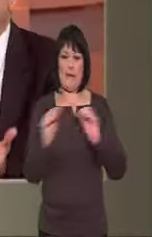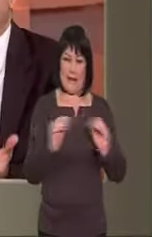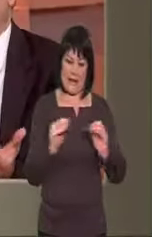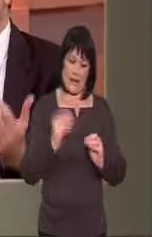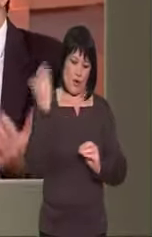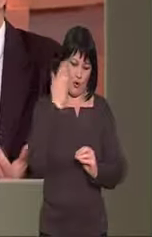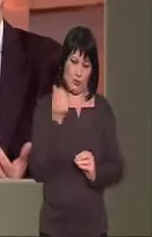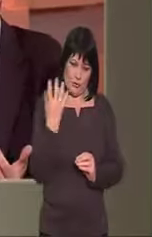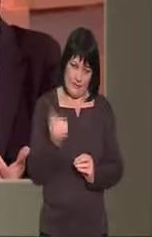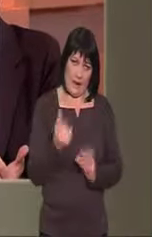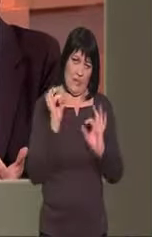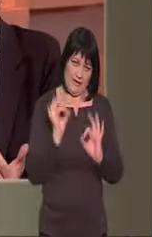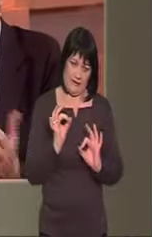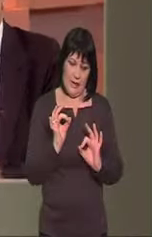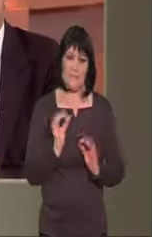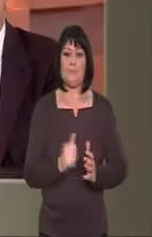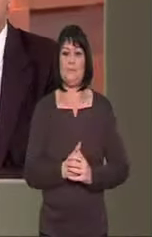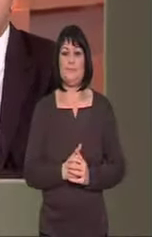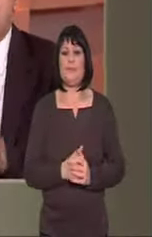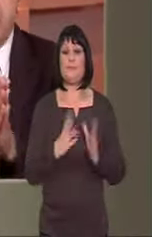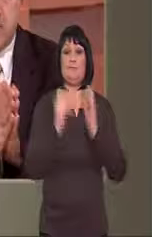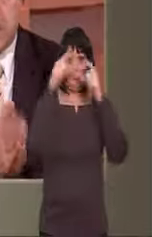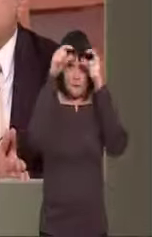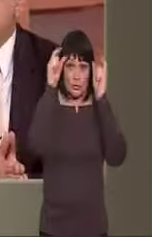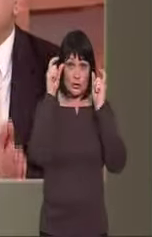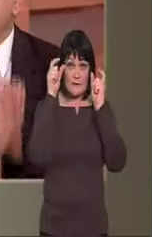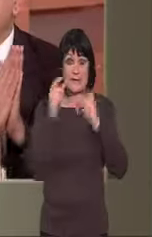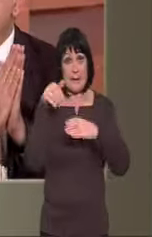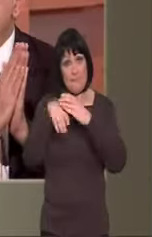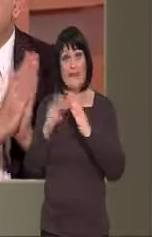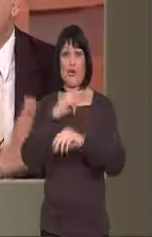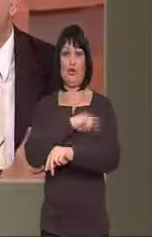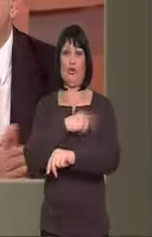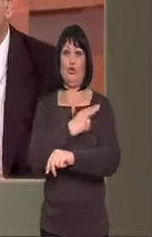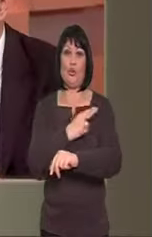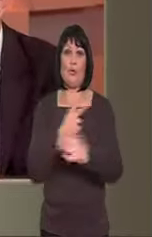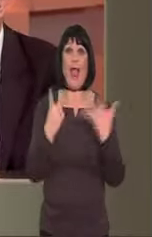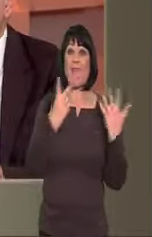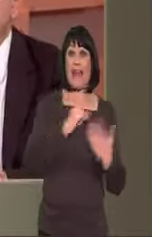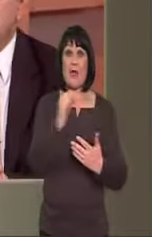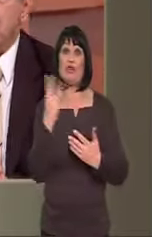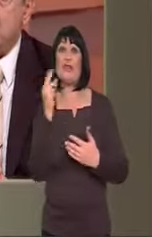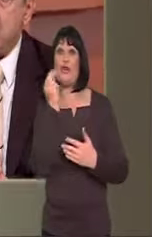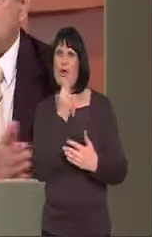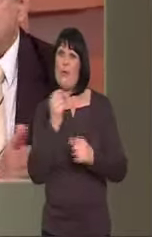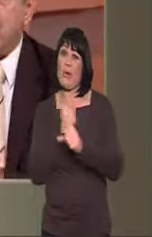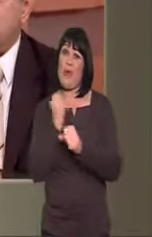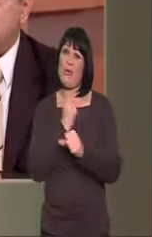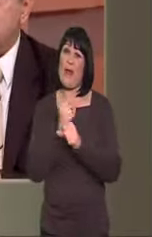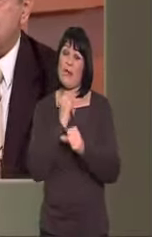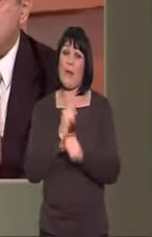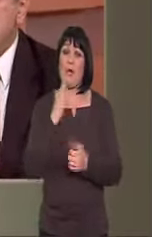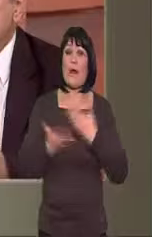άρα η παραγωγικότητα πέφτει. Ένας νοσηλευτής στο νοσοκομείο σε ένα ωράδιο 7-3 μπορεί να εξυπηρετήσει πολύ